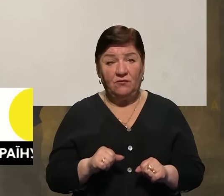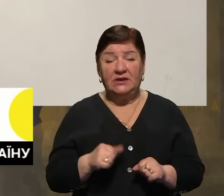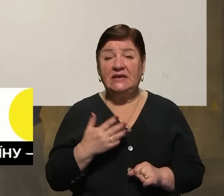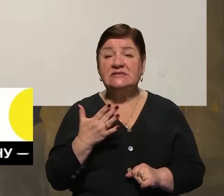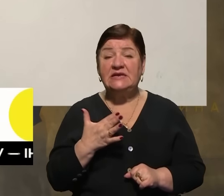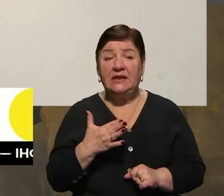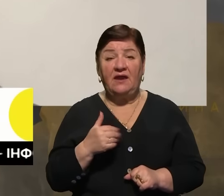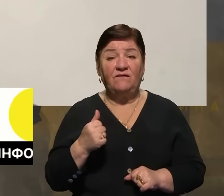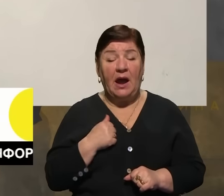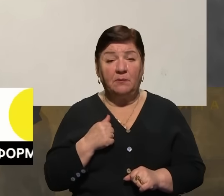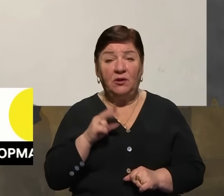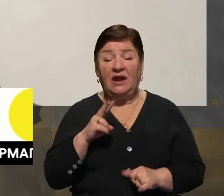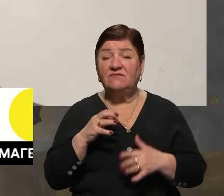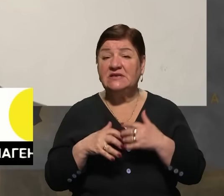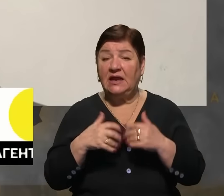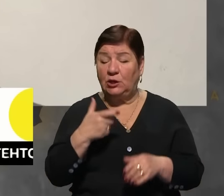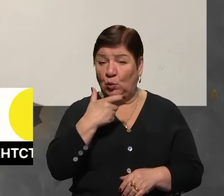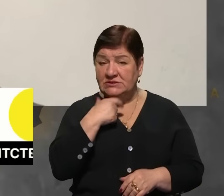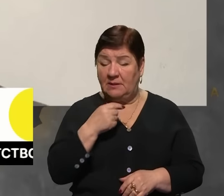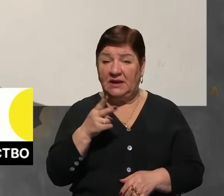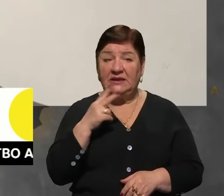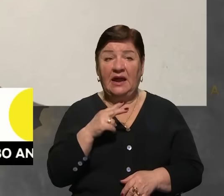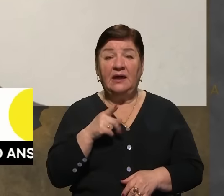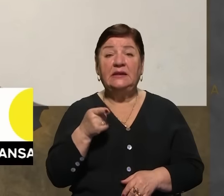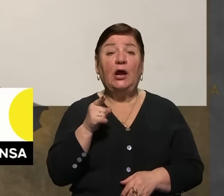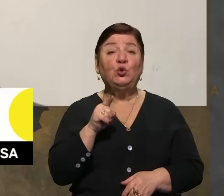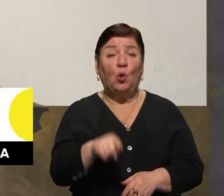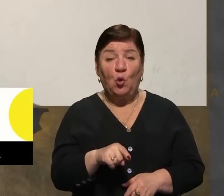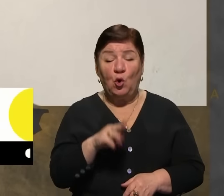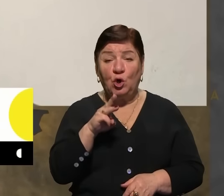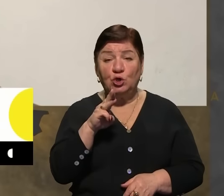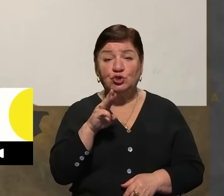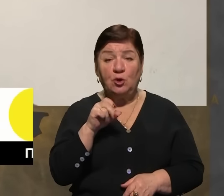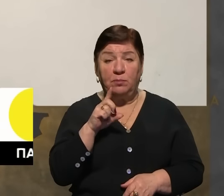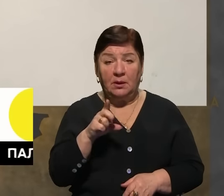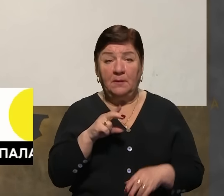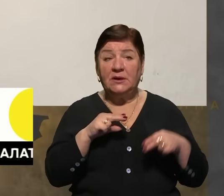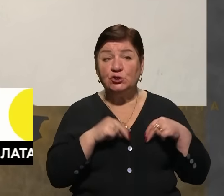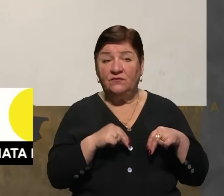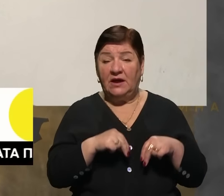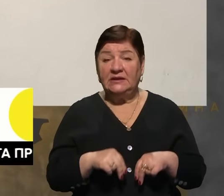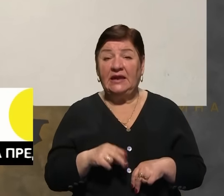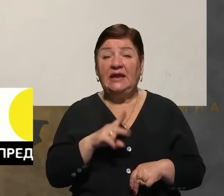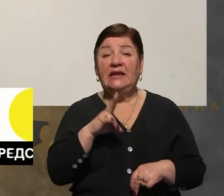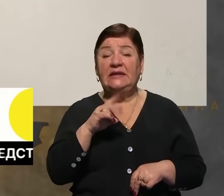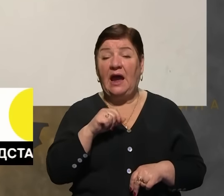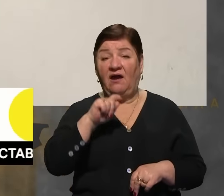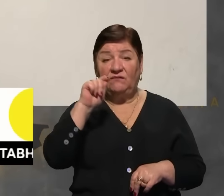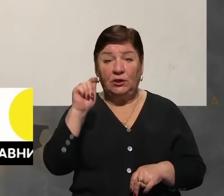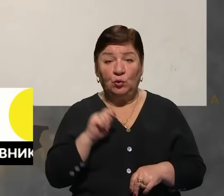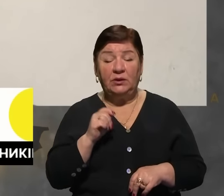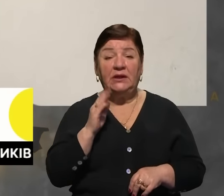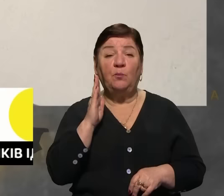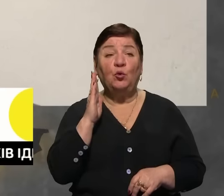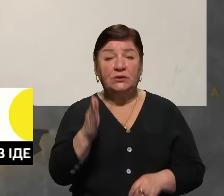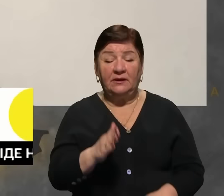в армію, оскільки всередині себе для того, щоб працювати на війну і бути, скажімо